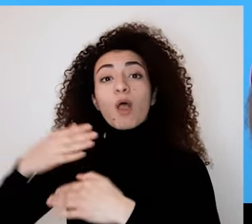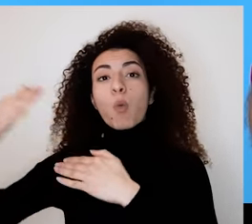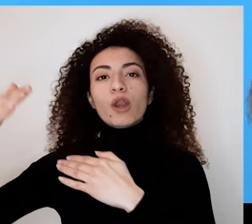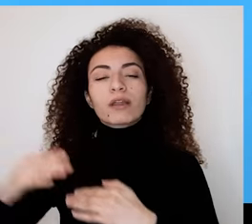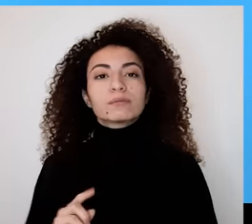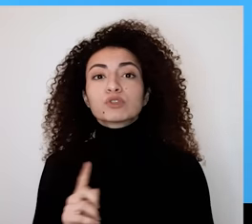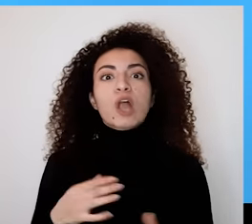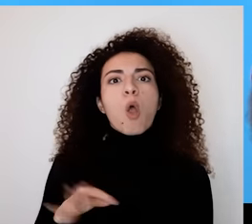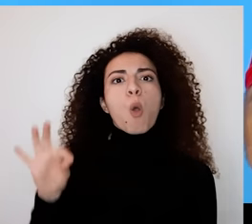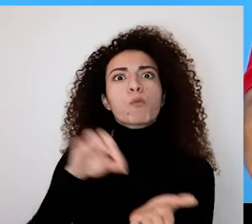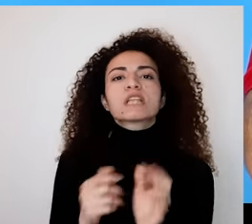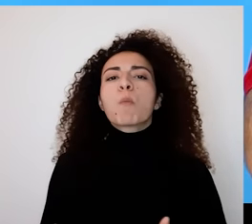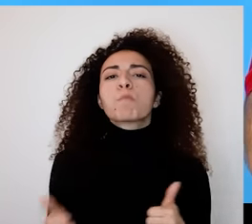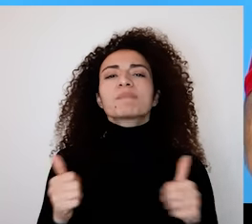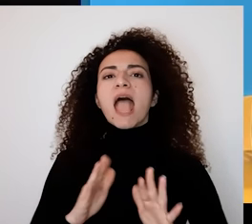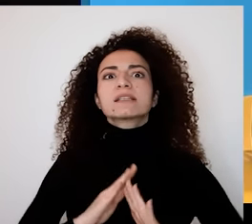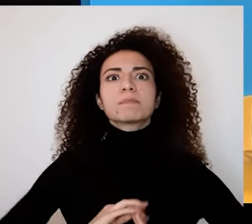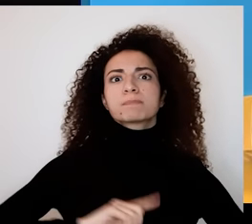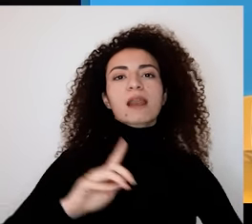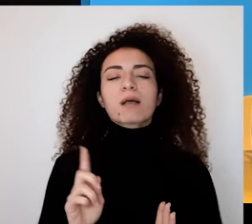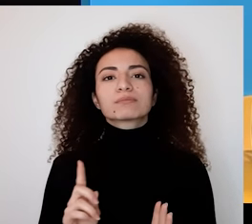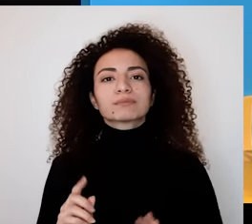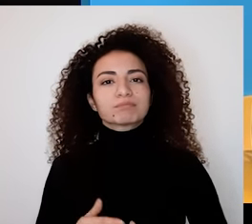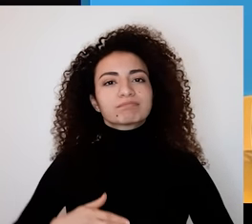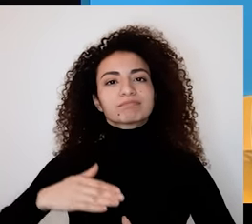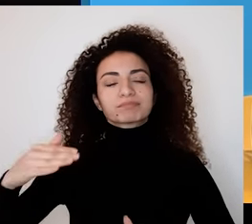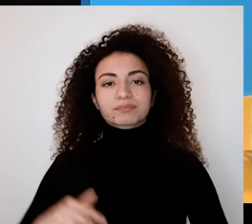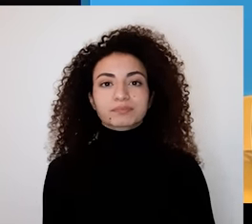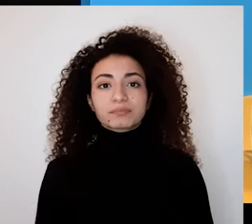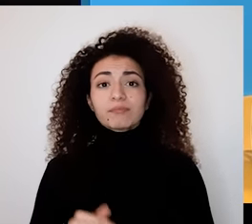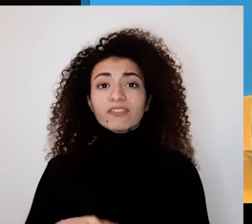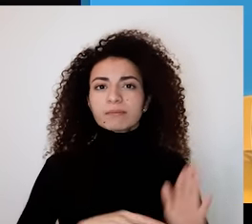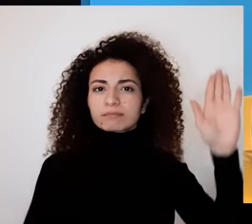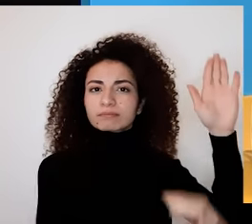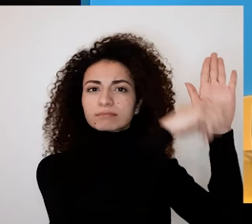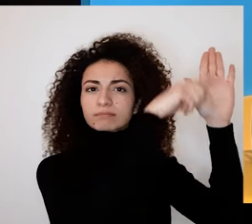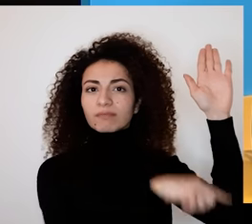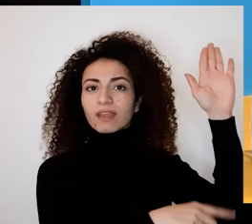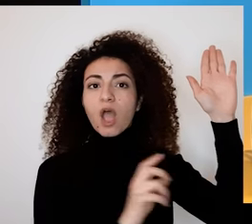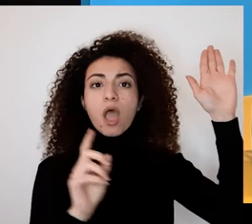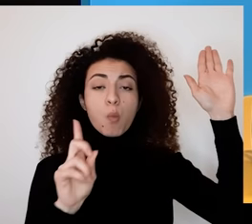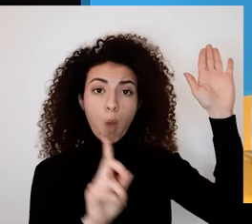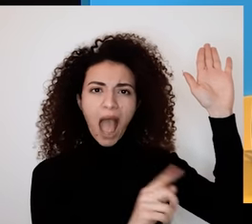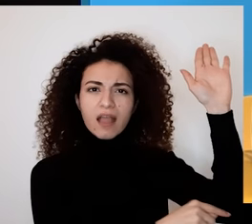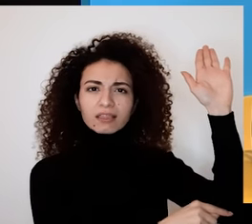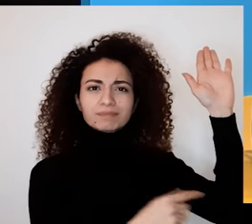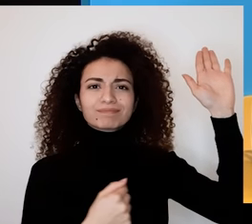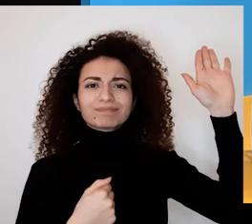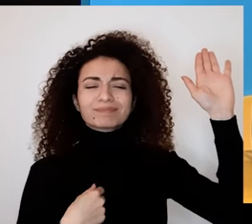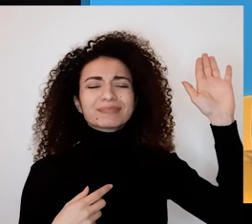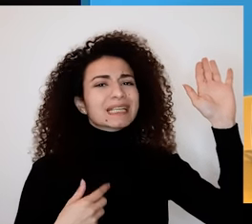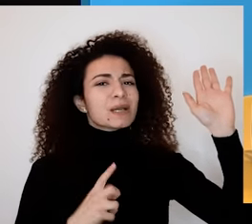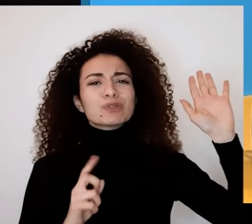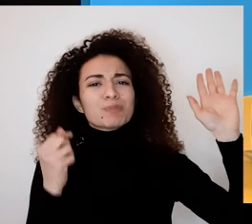للتطور بدلا من المثالية أما هلأ على مئيس من واحد لعشرة حيث واحد بيوازي مشاعر ألأ